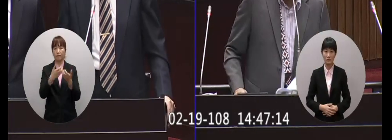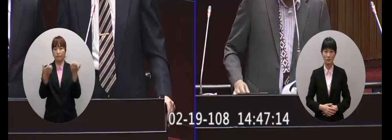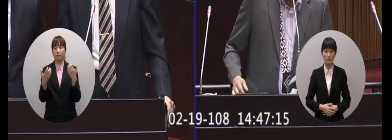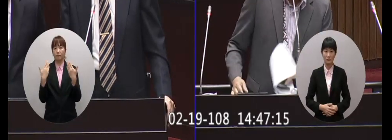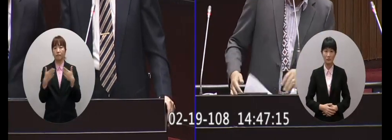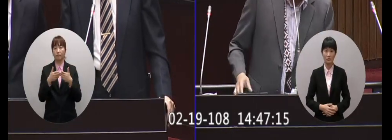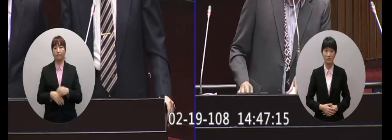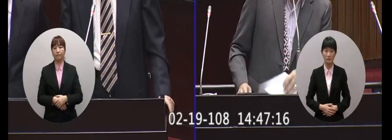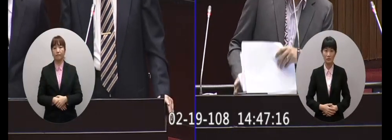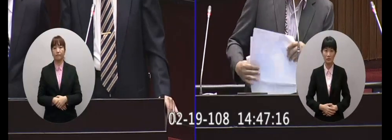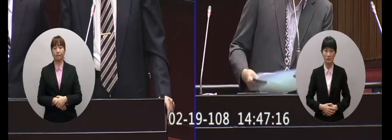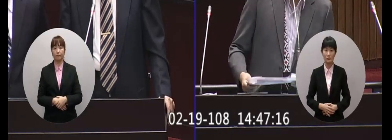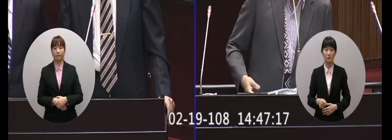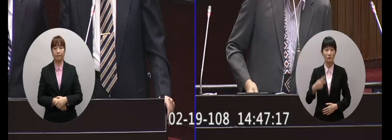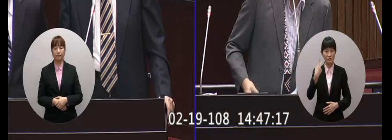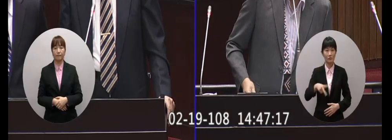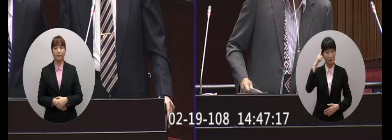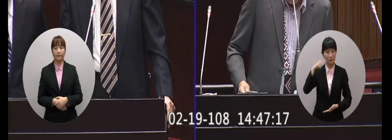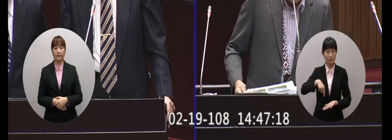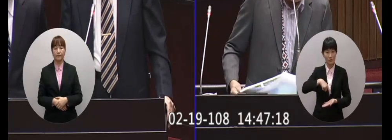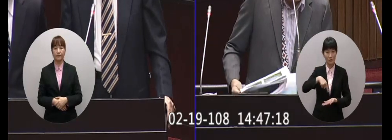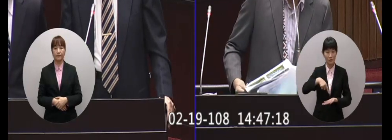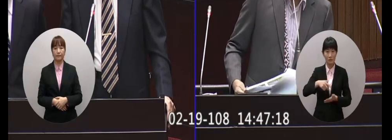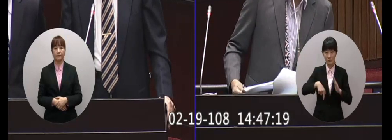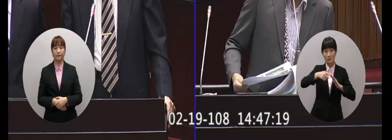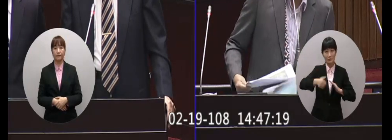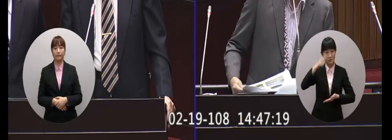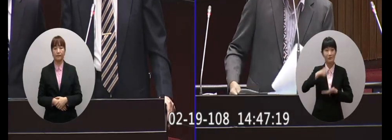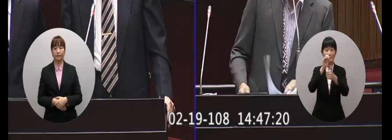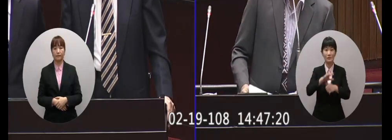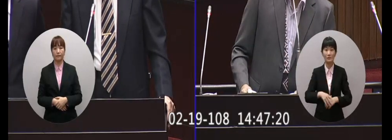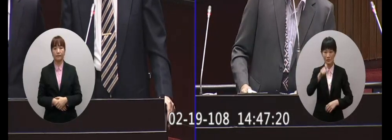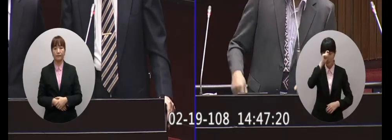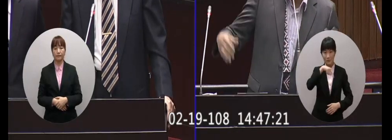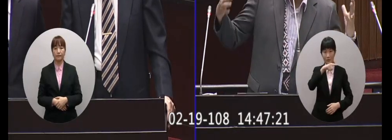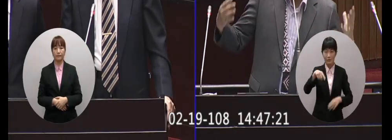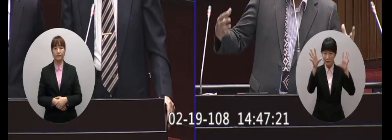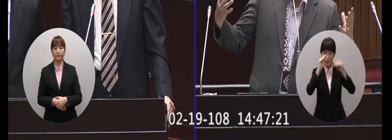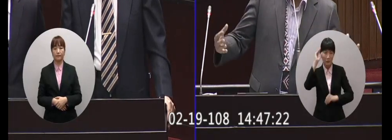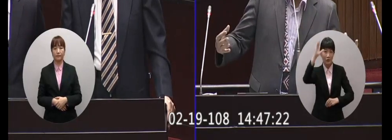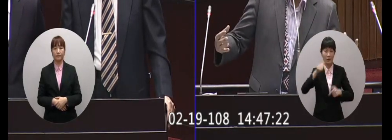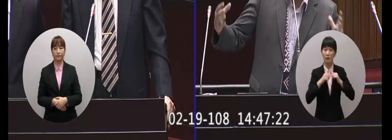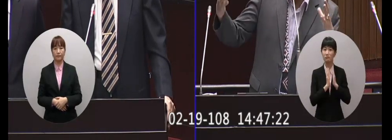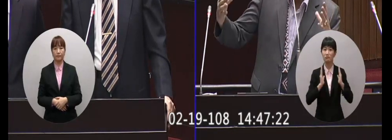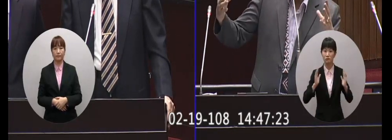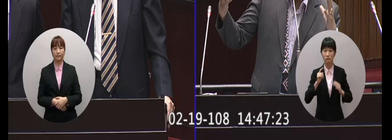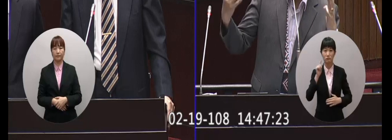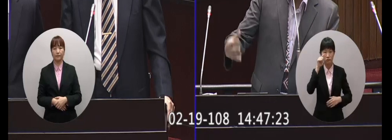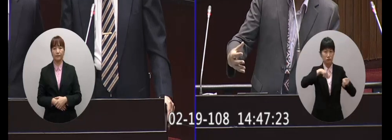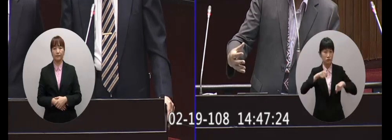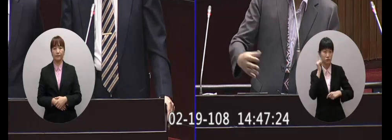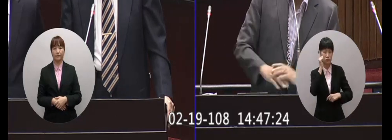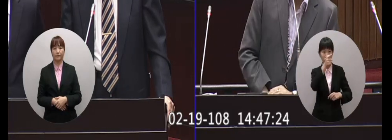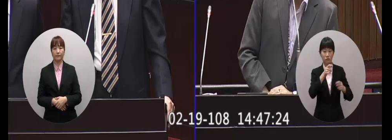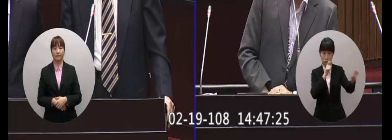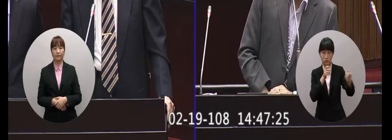清楚嘛我在這裡我想我還是要建議院長我們要怎麼樣發揮高度的智慧你要有這個胸襟跟眼見怎麼先把兩岸